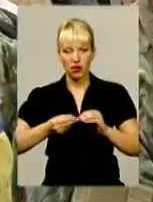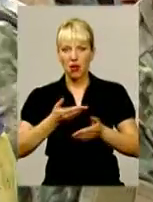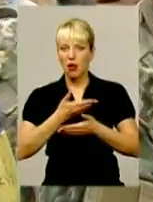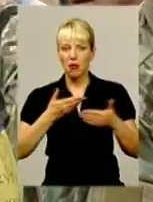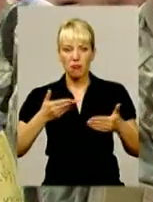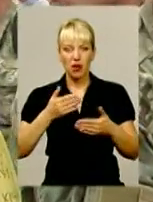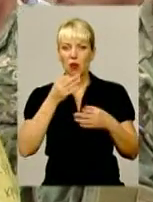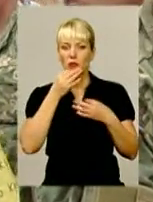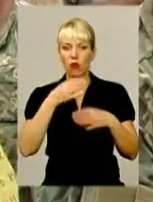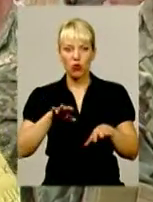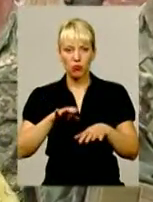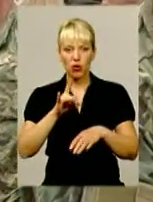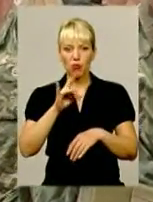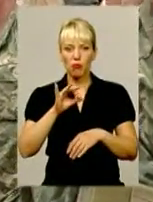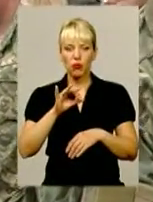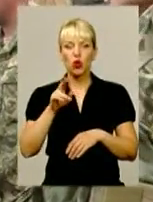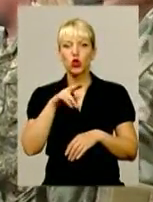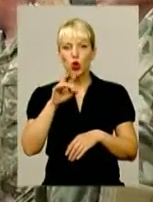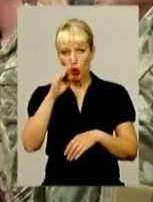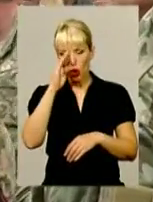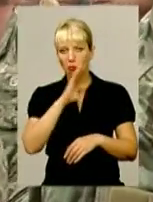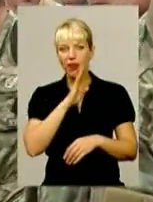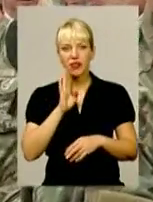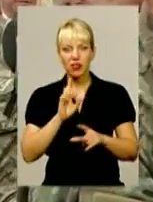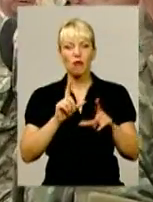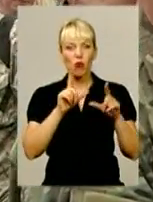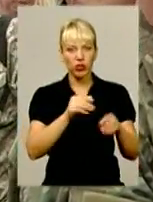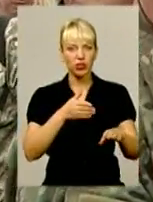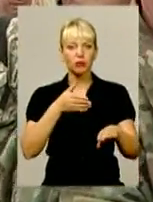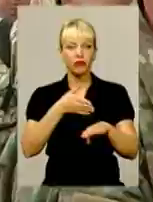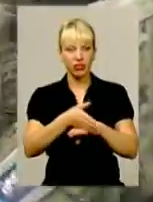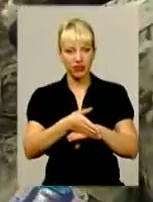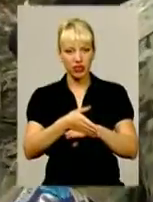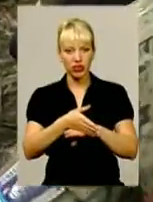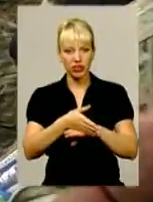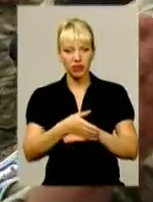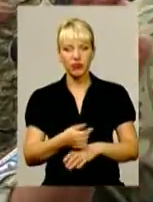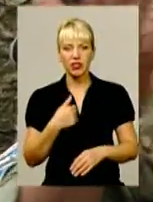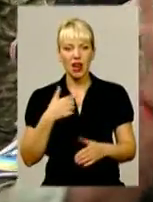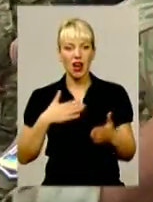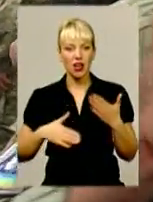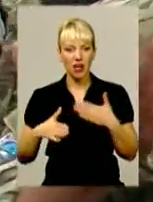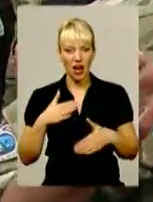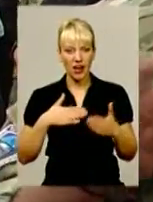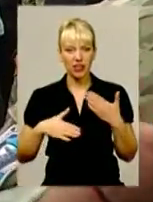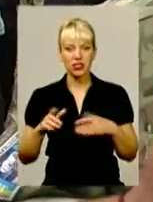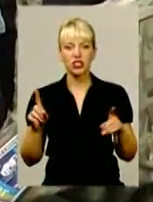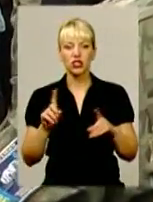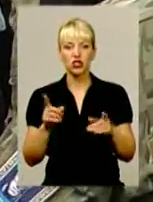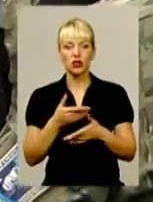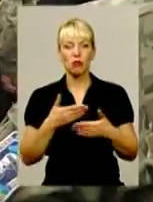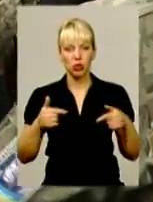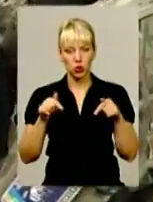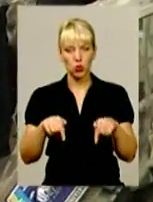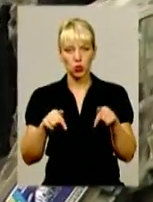до них поїдемо, батьків відвідаємо. Я радий, що ми тут